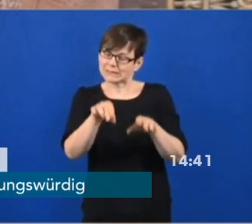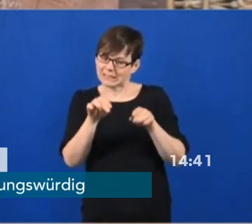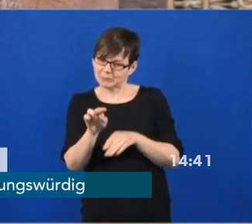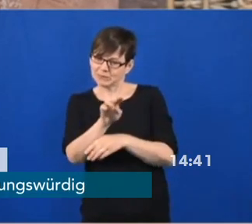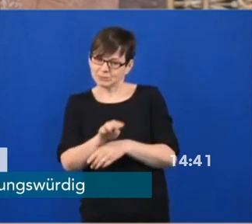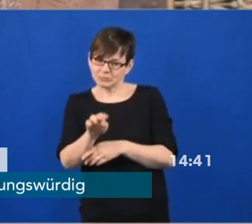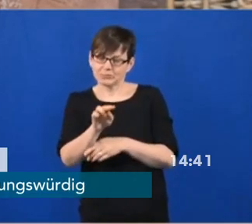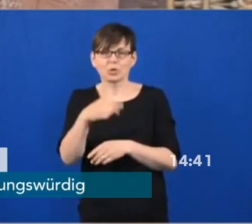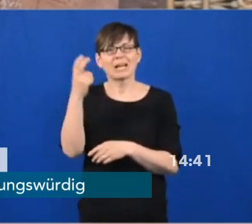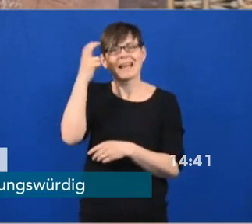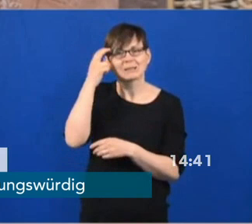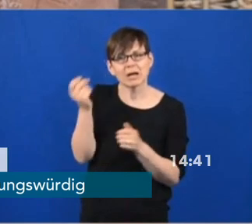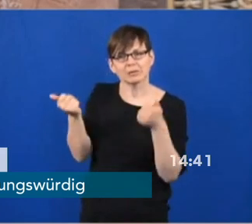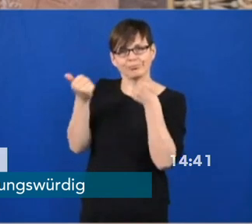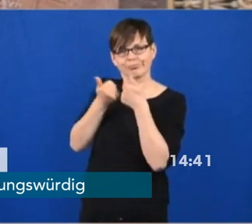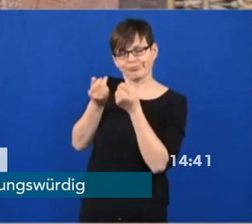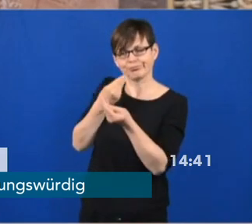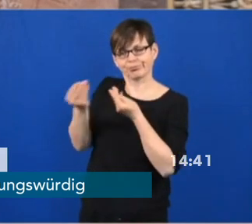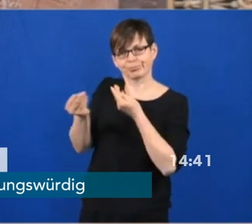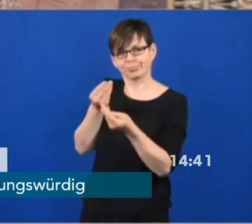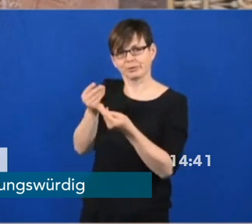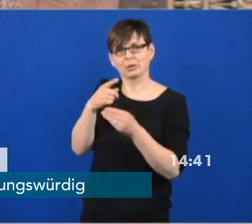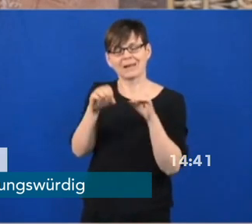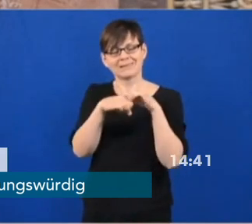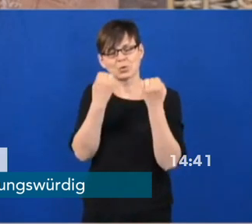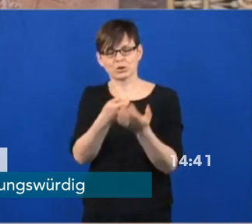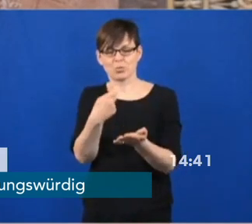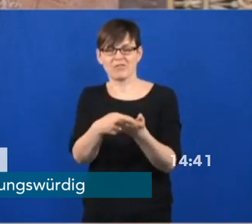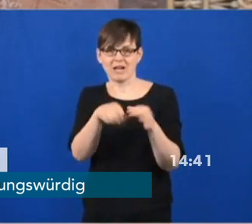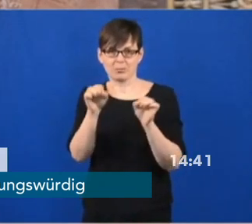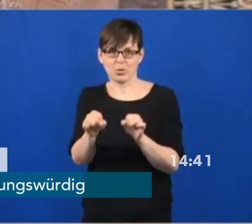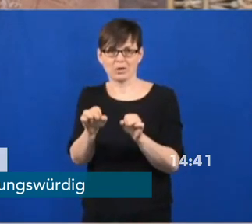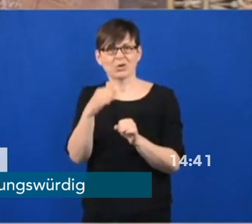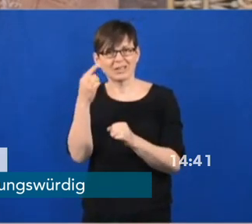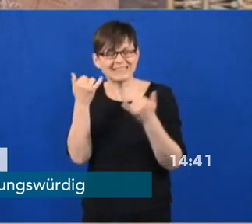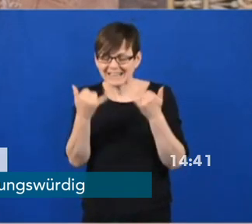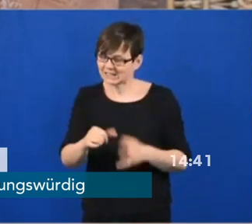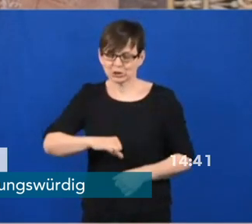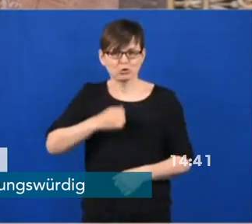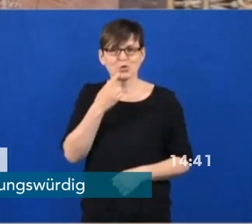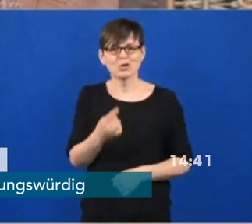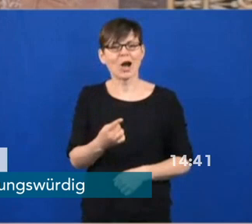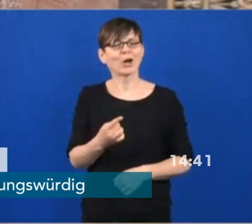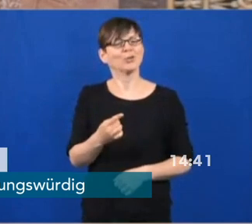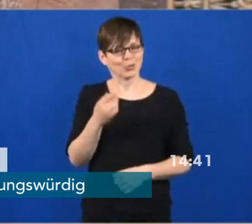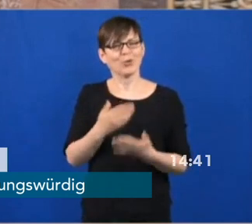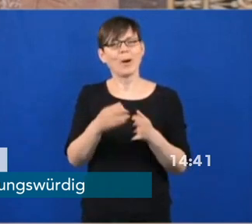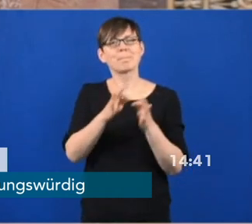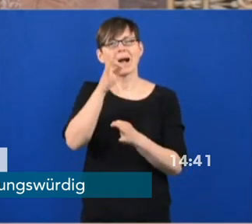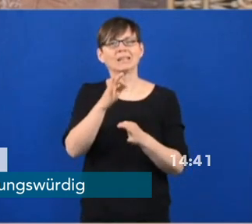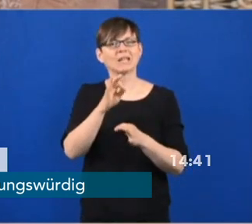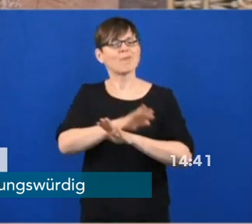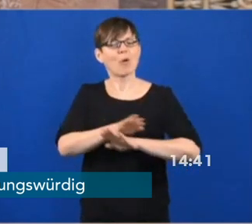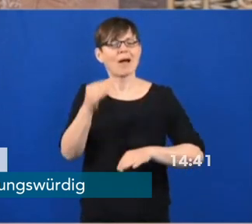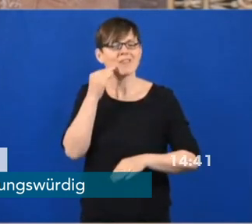Experten eine Bewertung der Lage vornehmen zu können. Und es ist zu früh, jetzt ein Datum zu nennen. Wir haben gesagt, mindestens bis